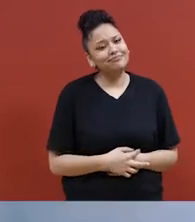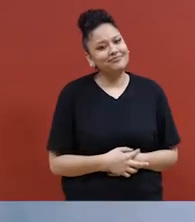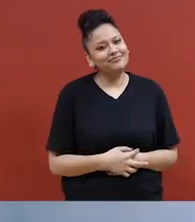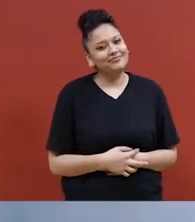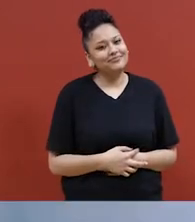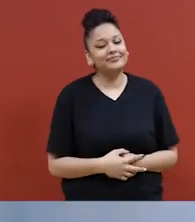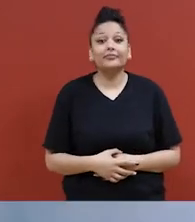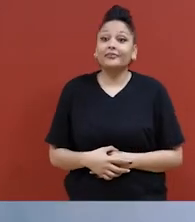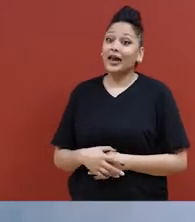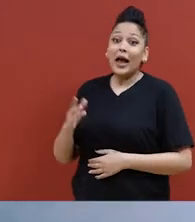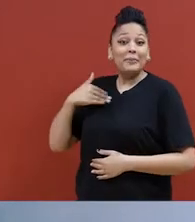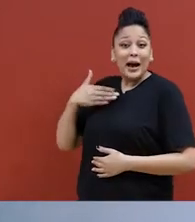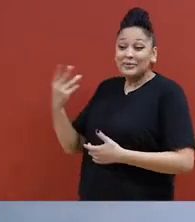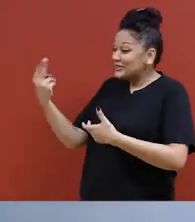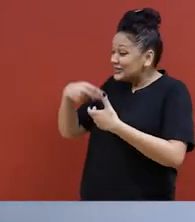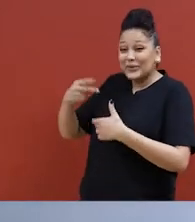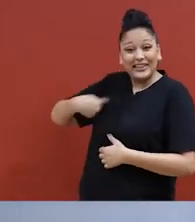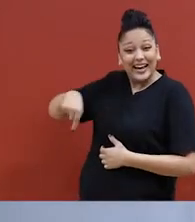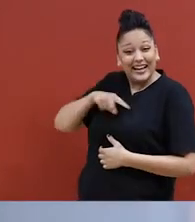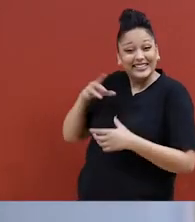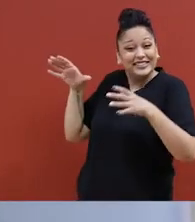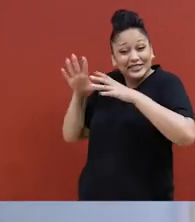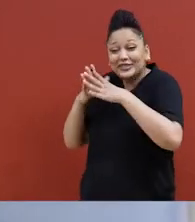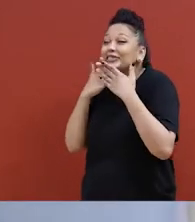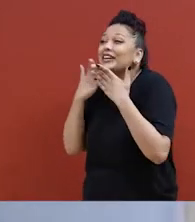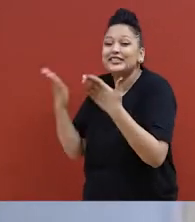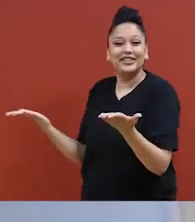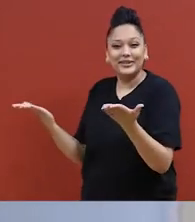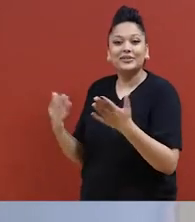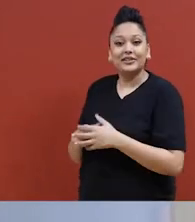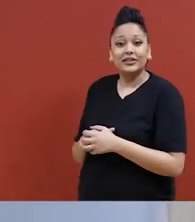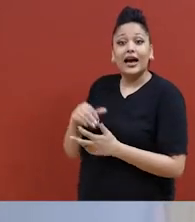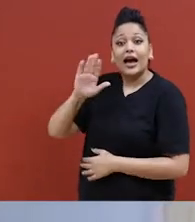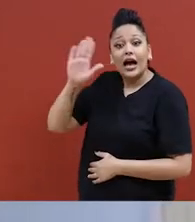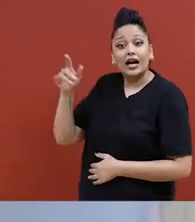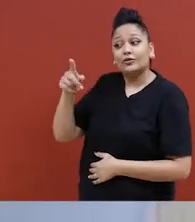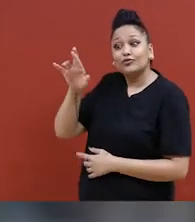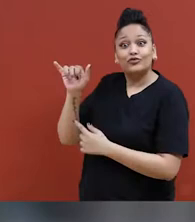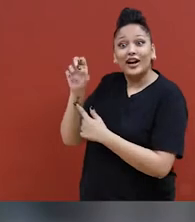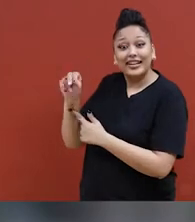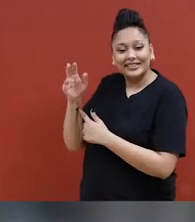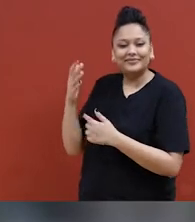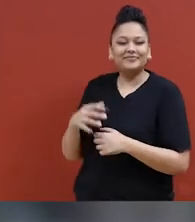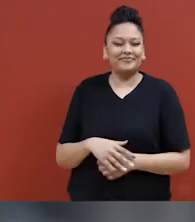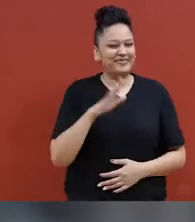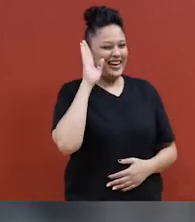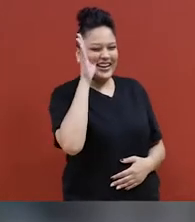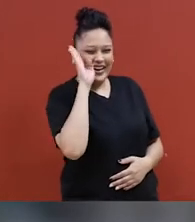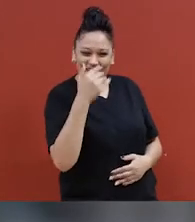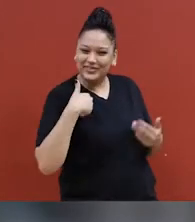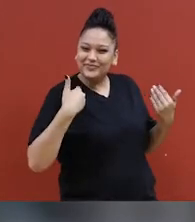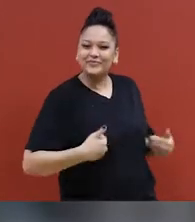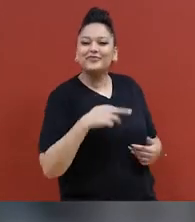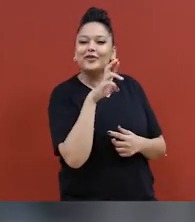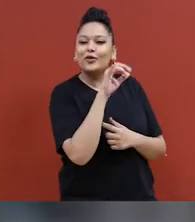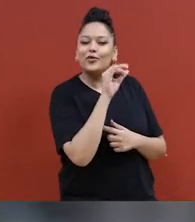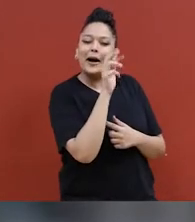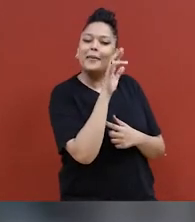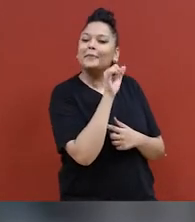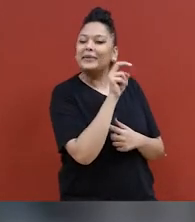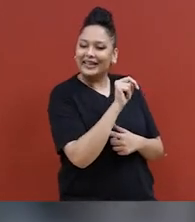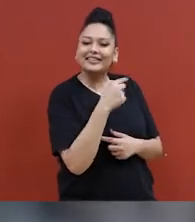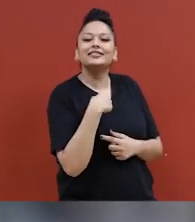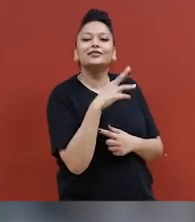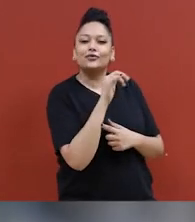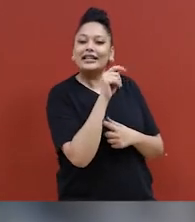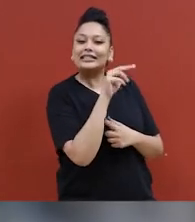Bien dit, nous sommes très reconnaissantes que tu sois avec nous à nouveau. Merci pour ça. Hey, Robin! Salut! Salut! Donc, je suis Robin Simmons